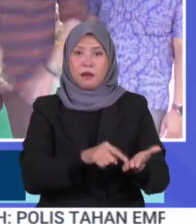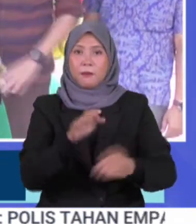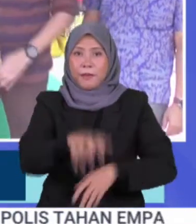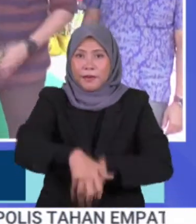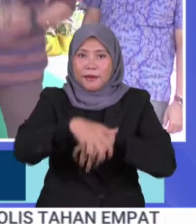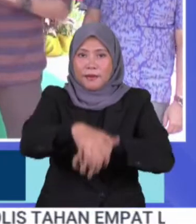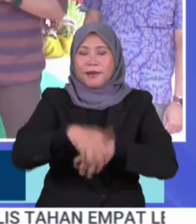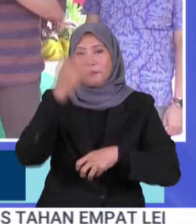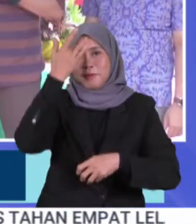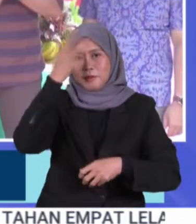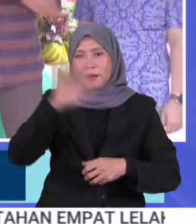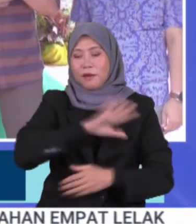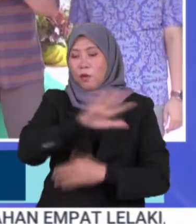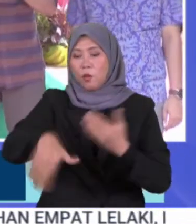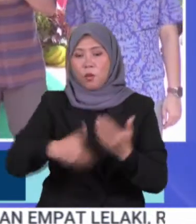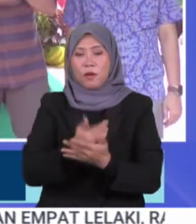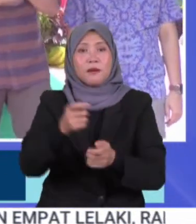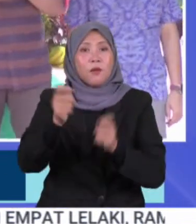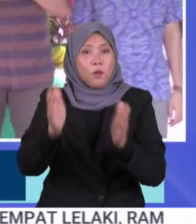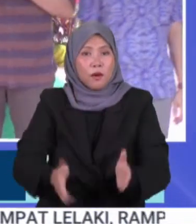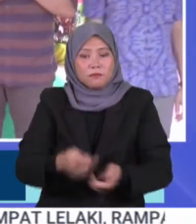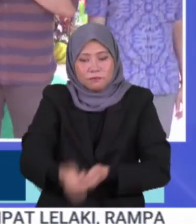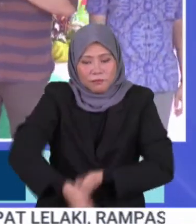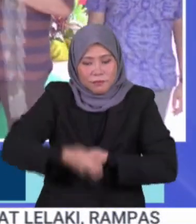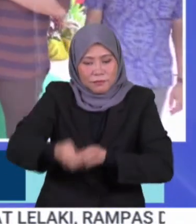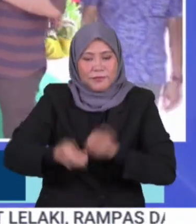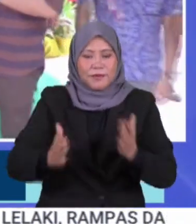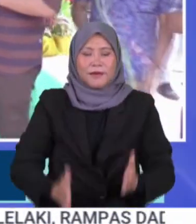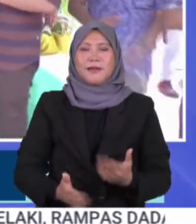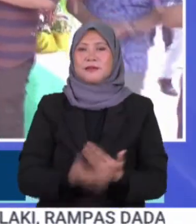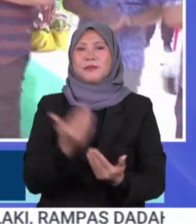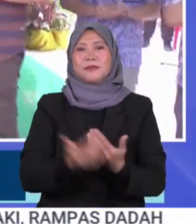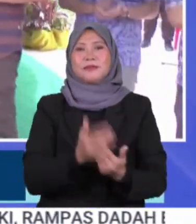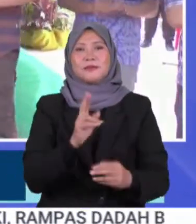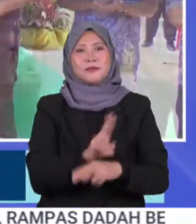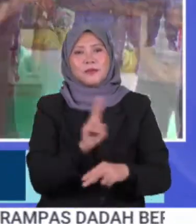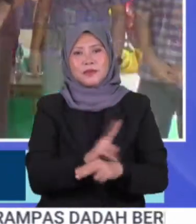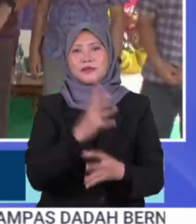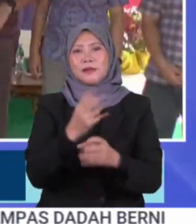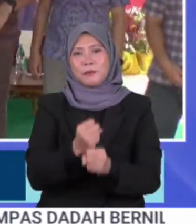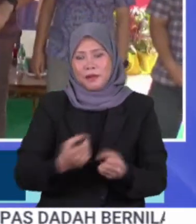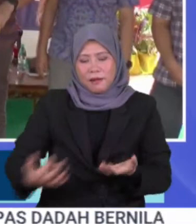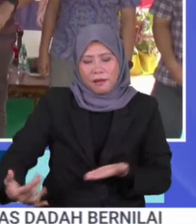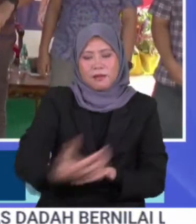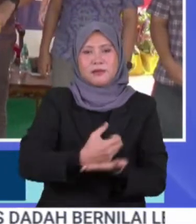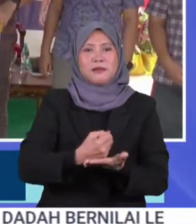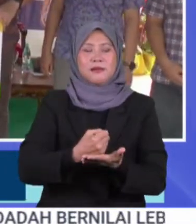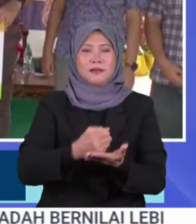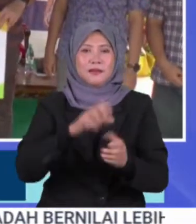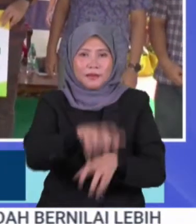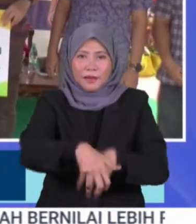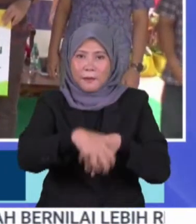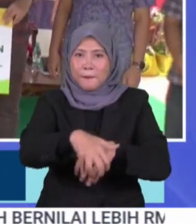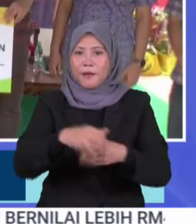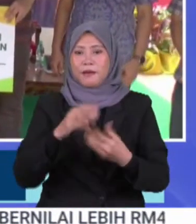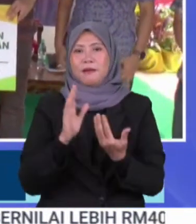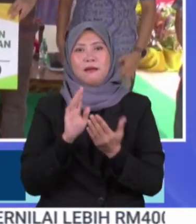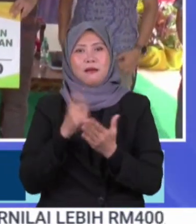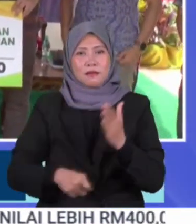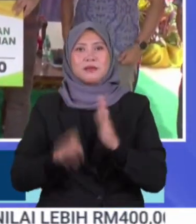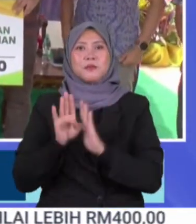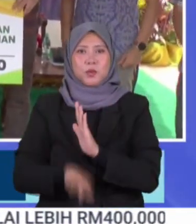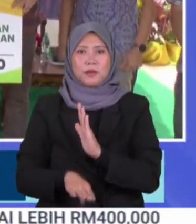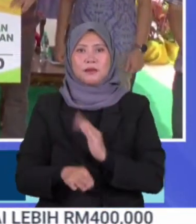yang mengumpulkan semua petani di negeri itu untuk memudahkan pengguna mendapatkan hasil tanaman pada harga murah